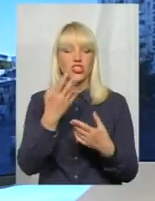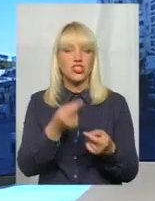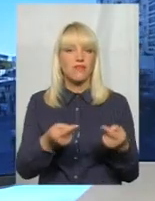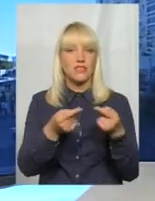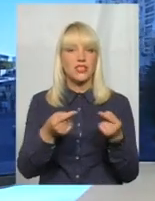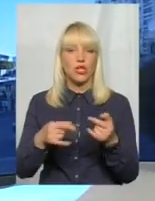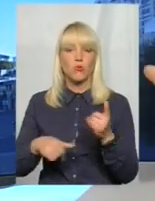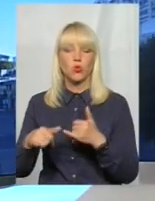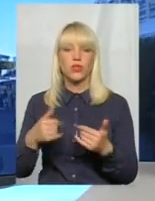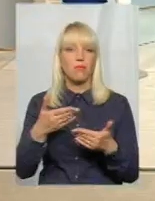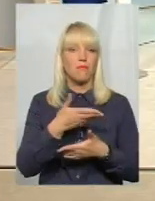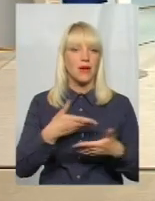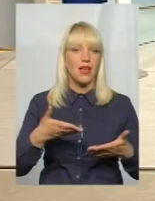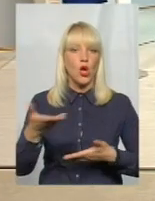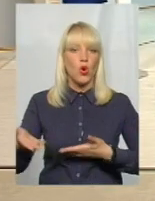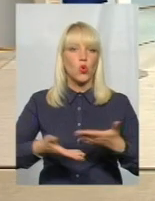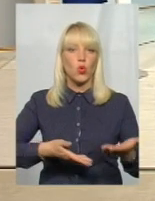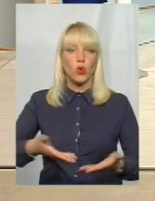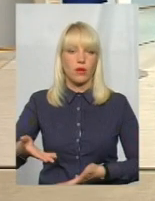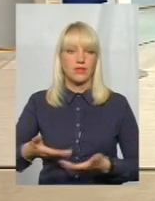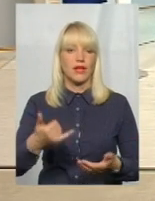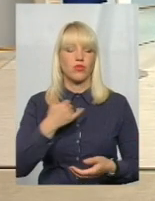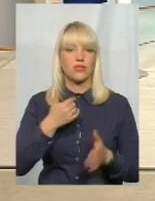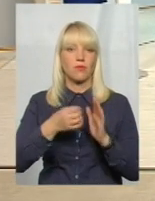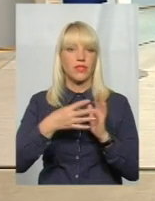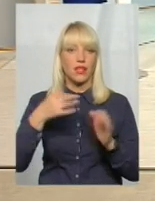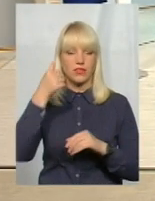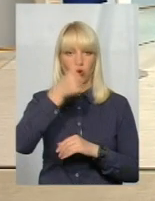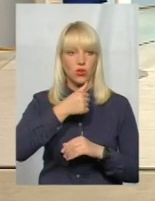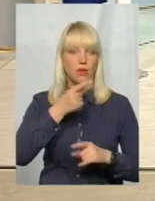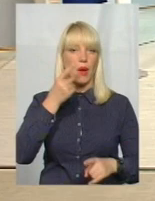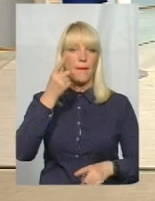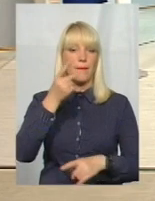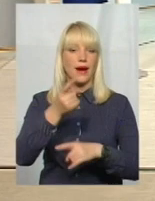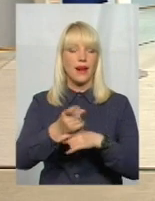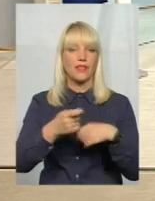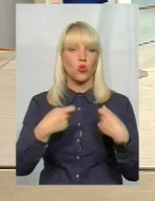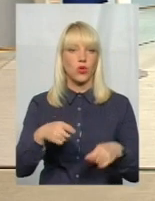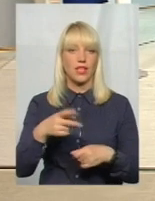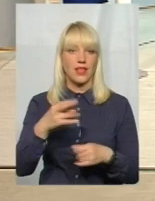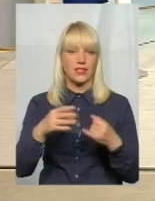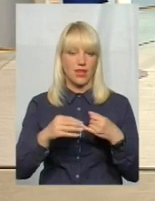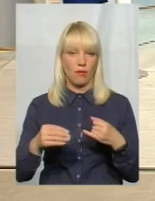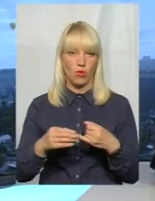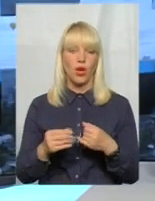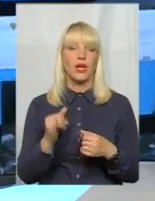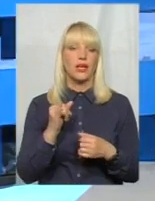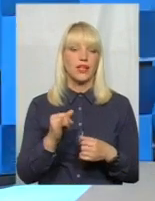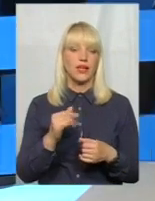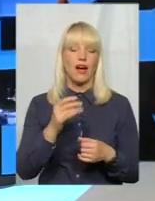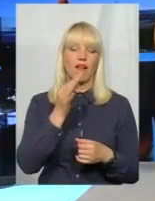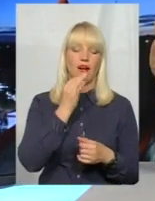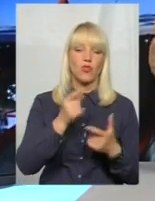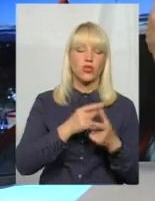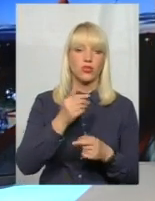плані. Нас 15 років мораторій на землю, які рано чи пізно все рівно знімуть. І,